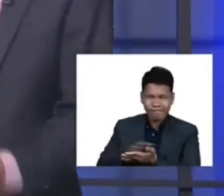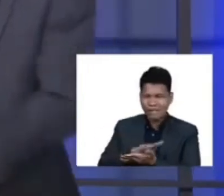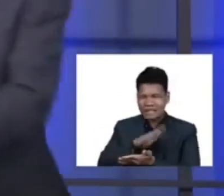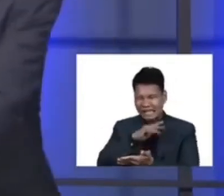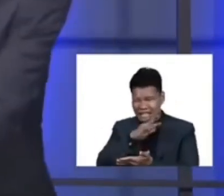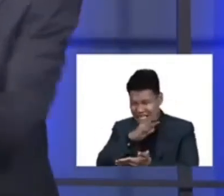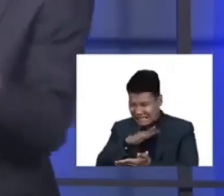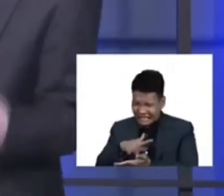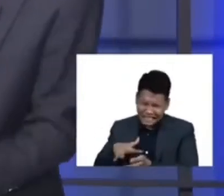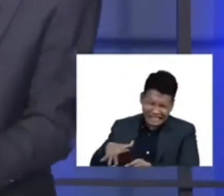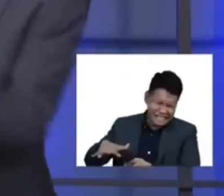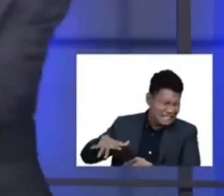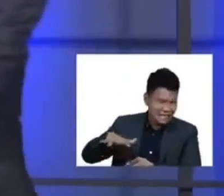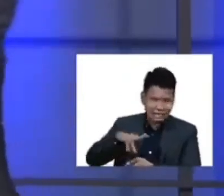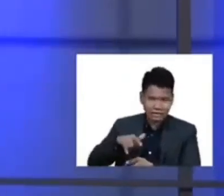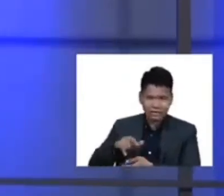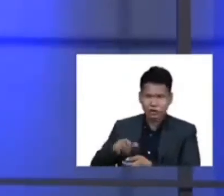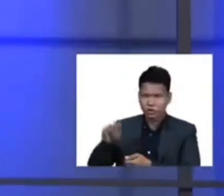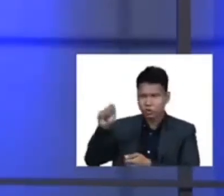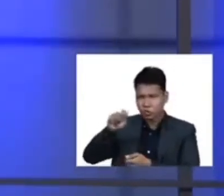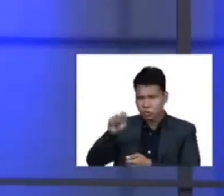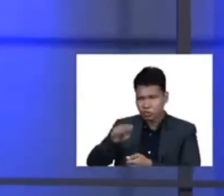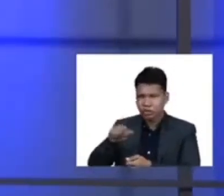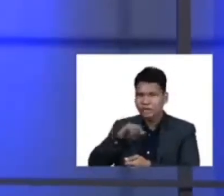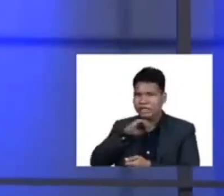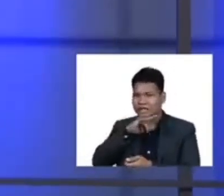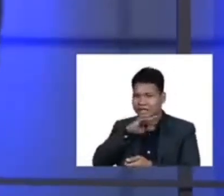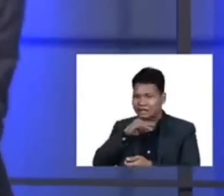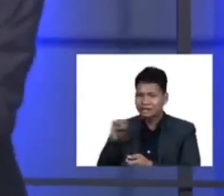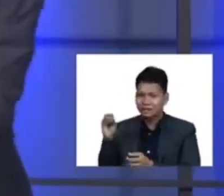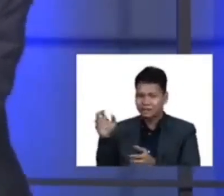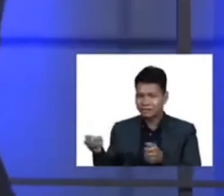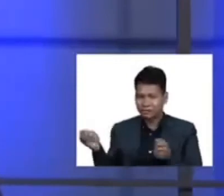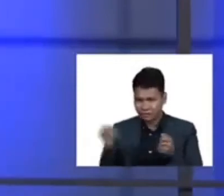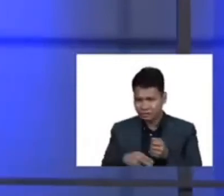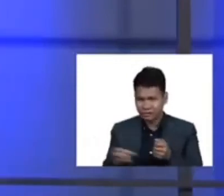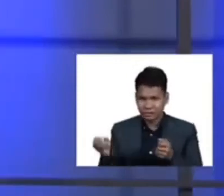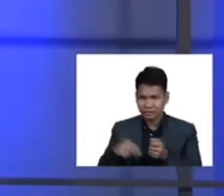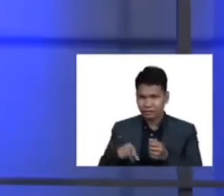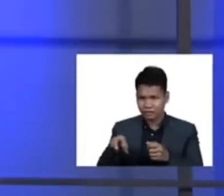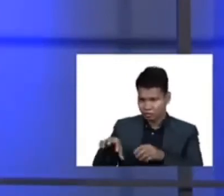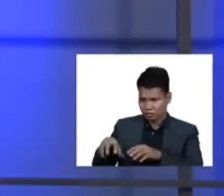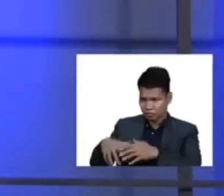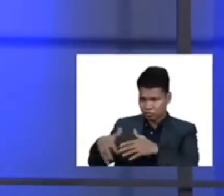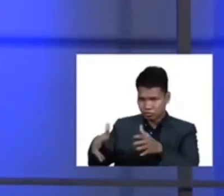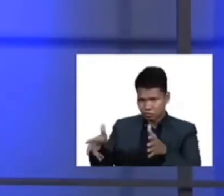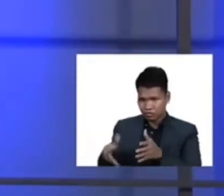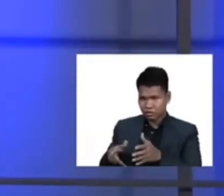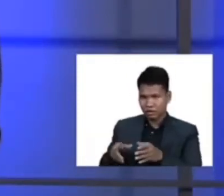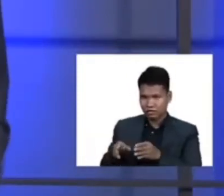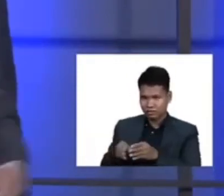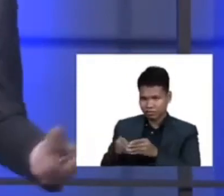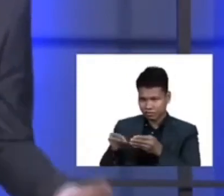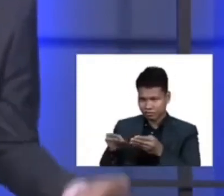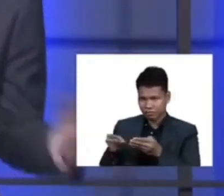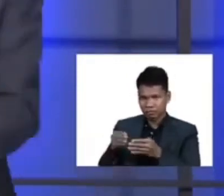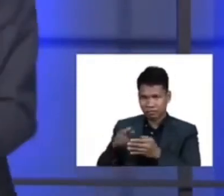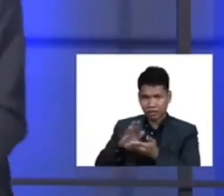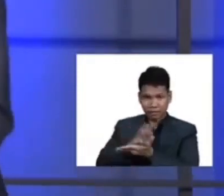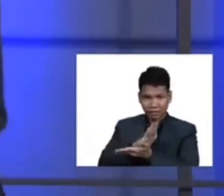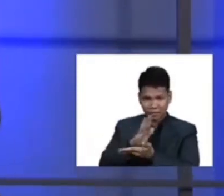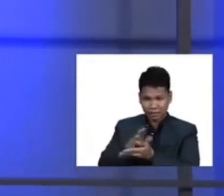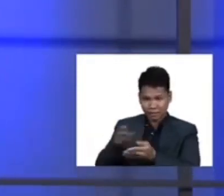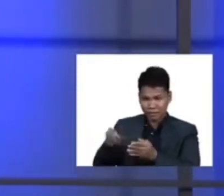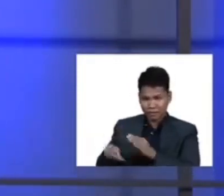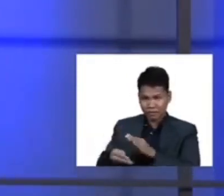habang linilinisan niya tinatanggal yung mga basura na naroon doon sa basurahan yung mga tissue paper na ginagamit doon